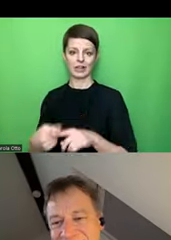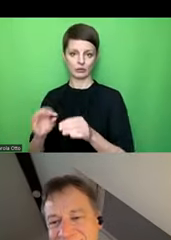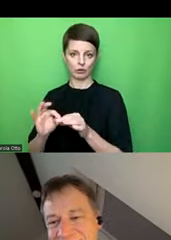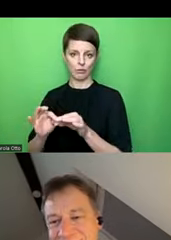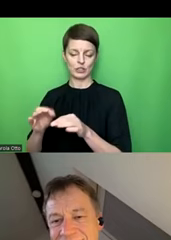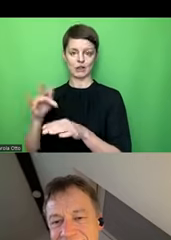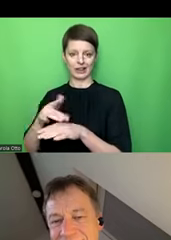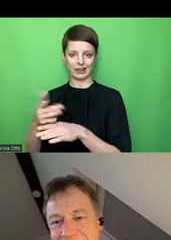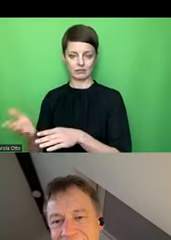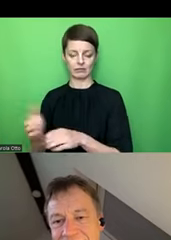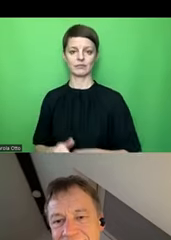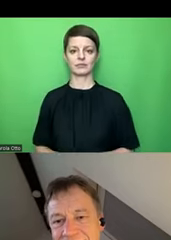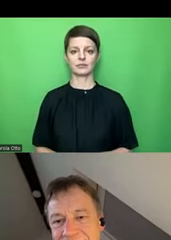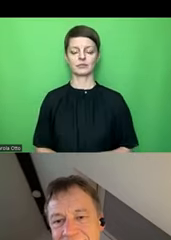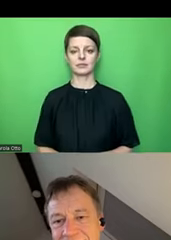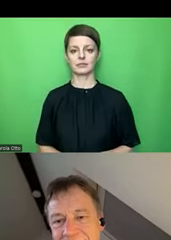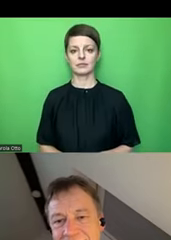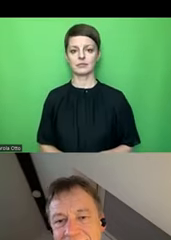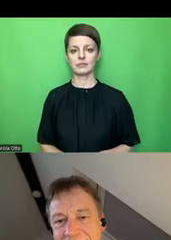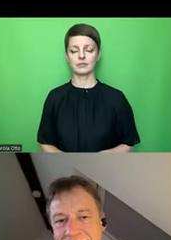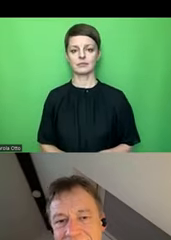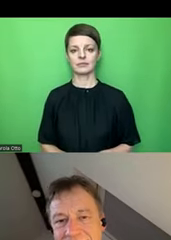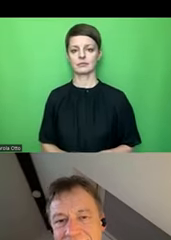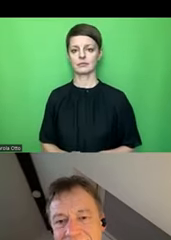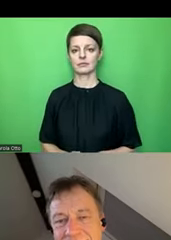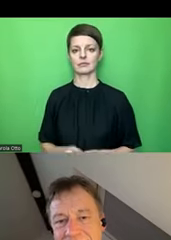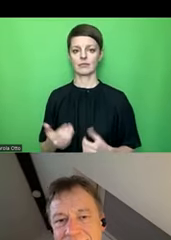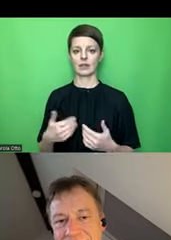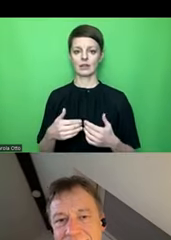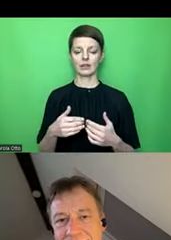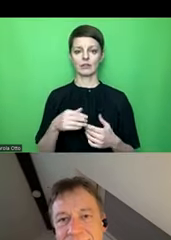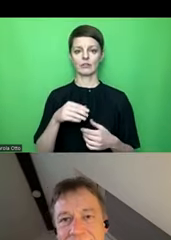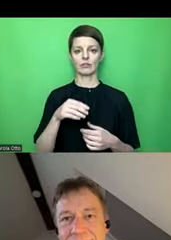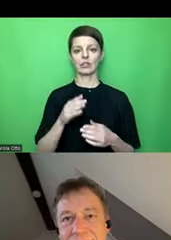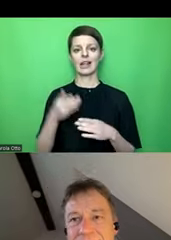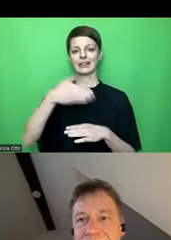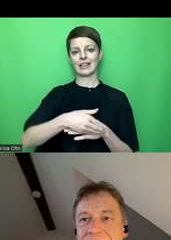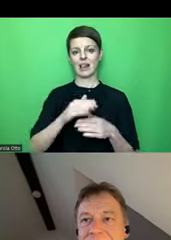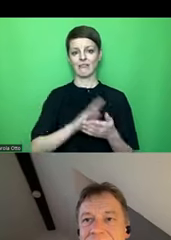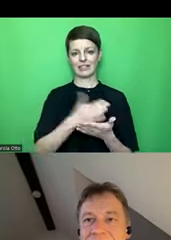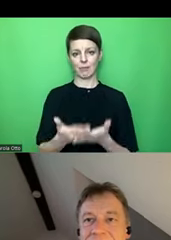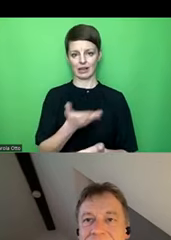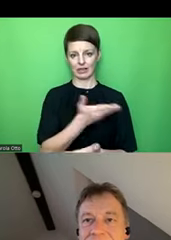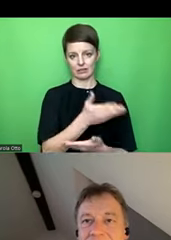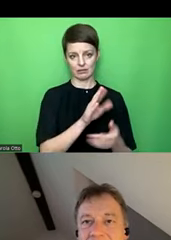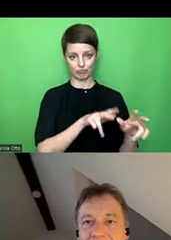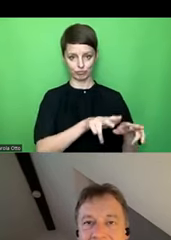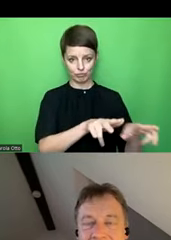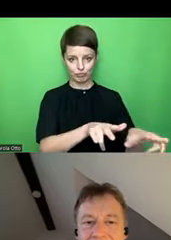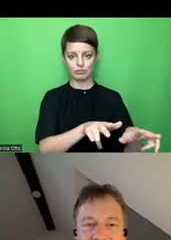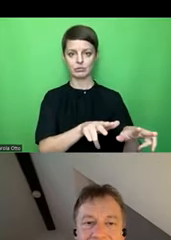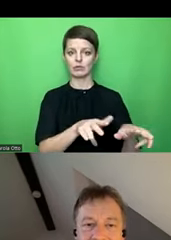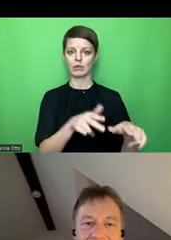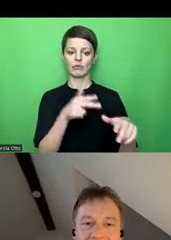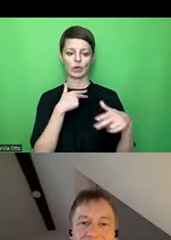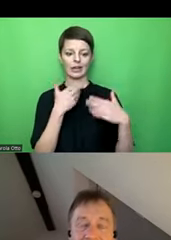Gebärdensprach-DolmetscherInnen, was organisiert wurde von Delft-Interpret. Ein wirklich ganz,